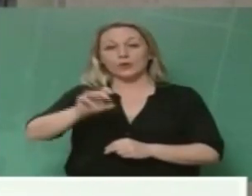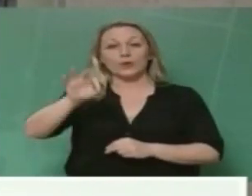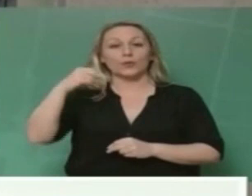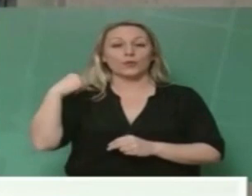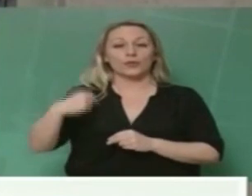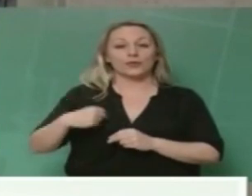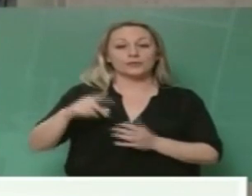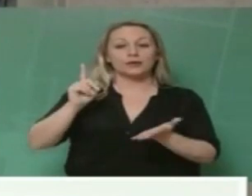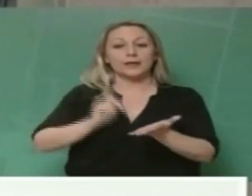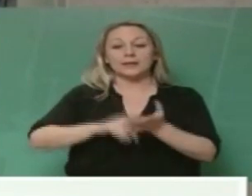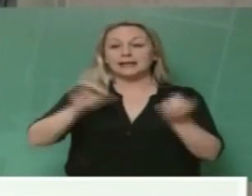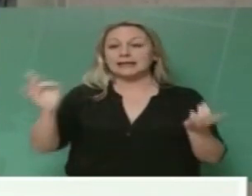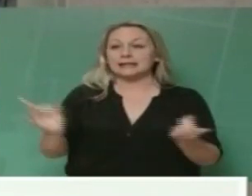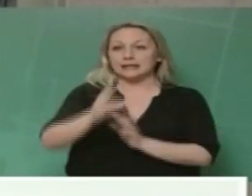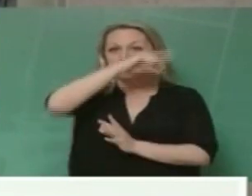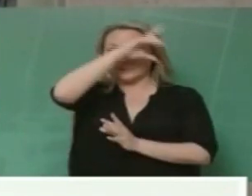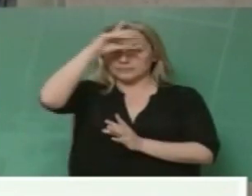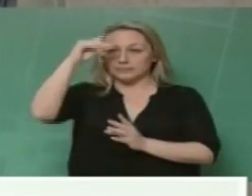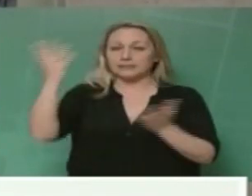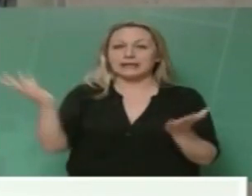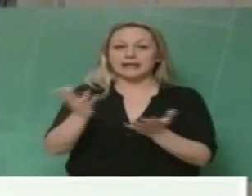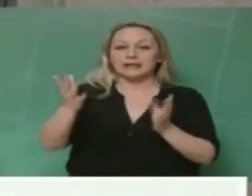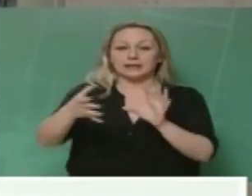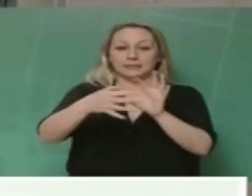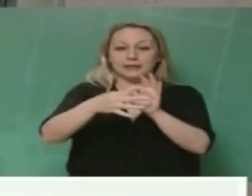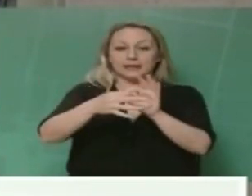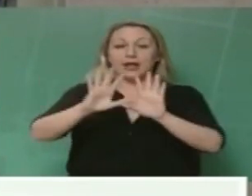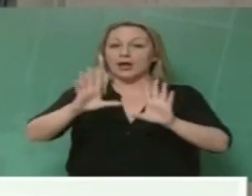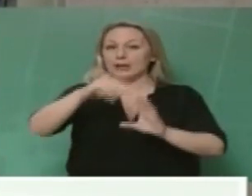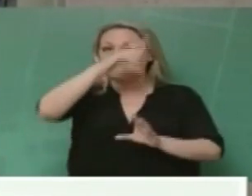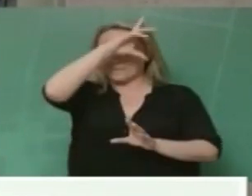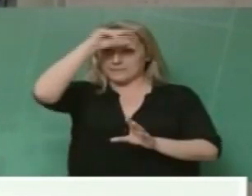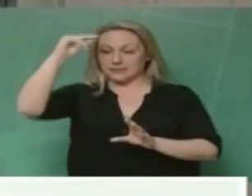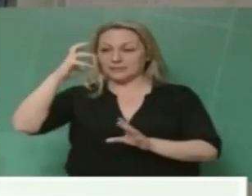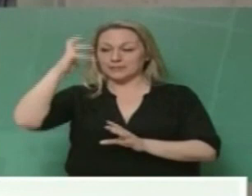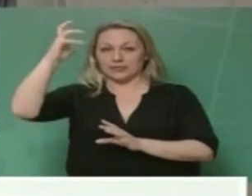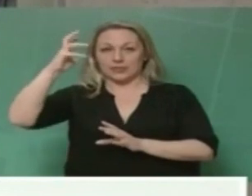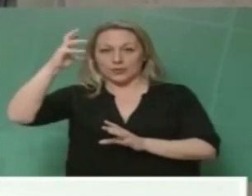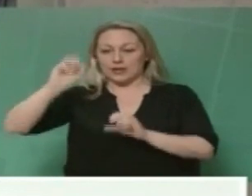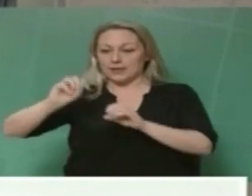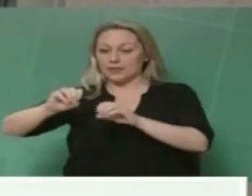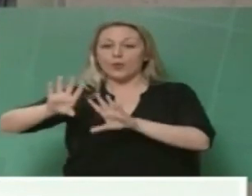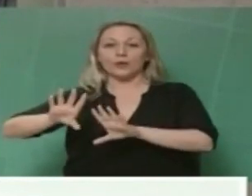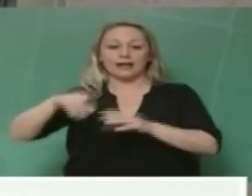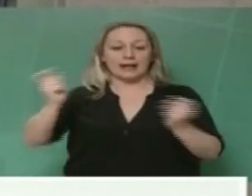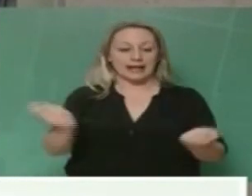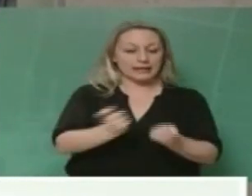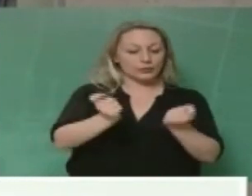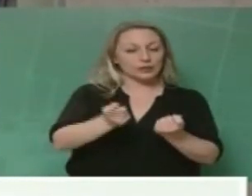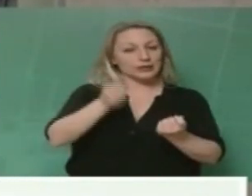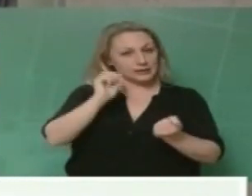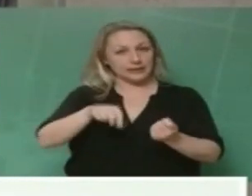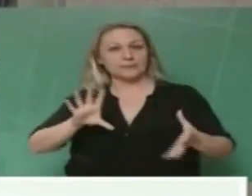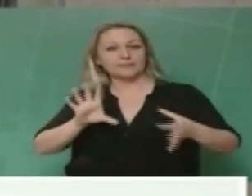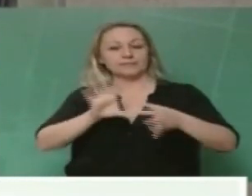παρεμβαίνει σε θέματα του πανεπιστήμιου Όχι σε θέματα ακαδημαϊκά, αλλά σε θέματα που έχουν να κάνουν τη λειτουργία Παλιότερα είχα